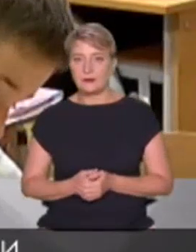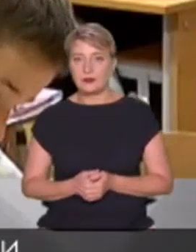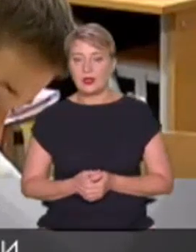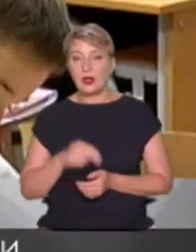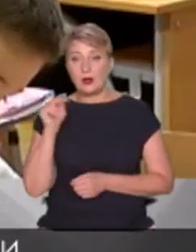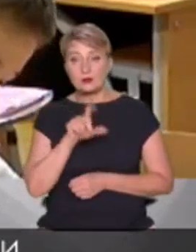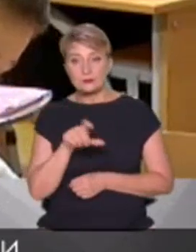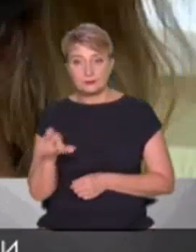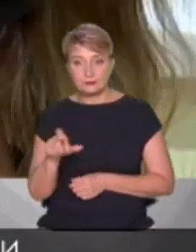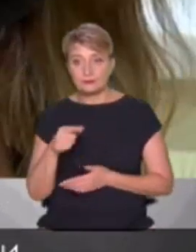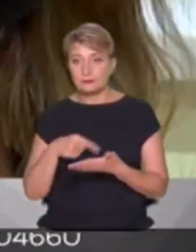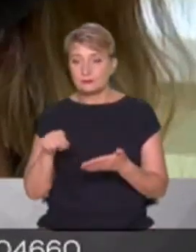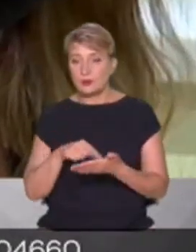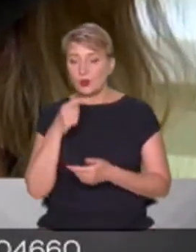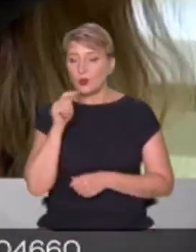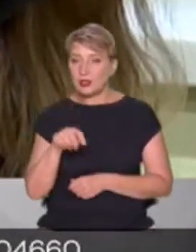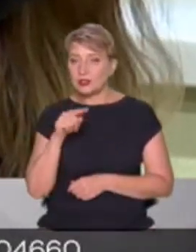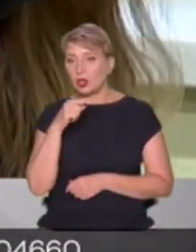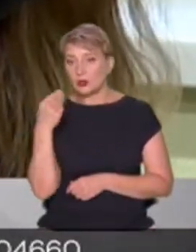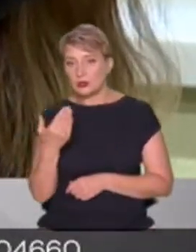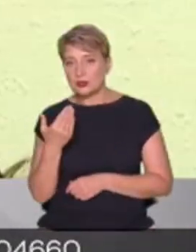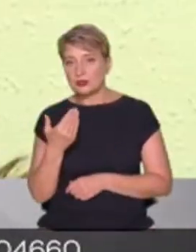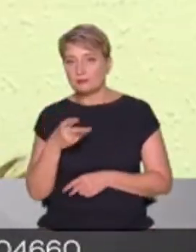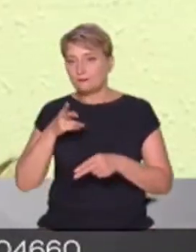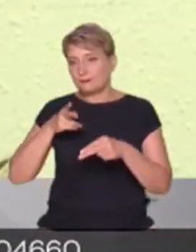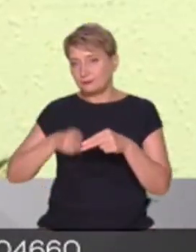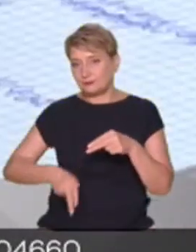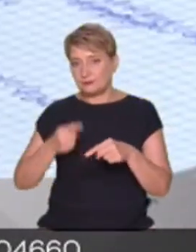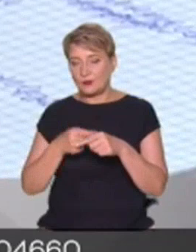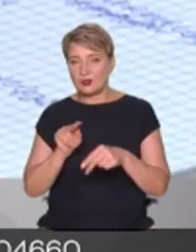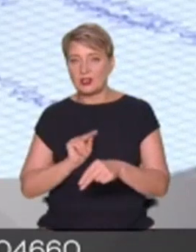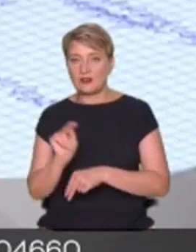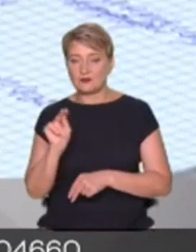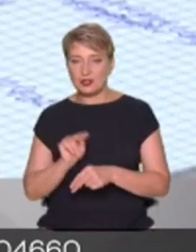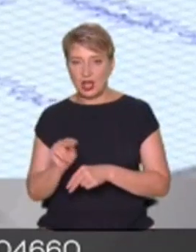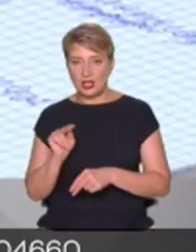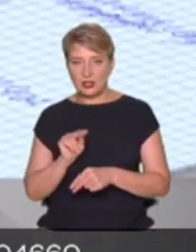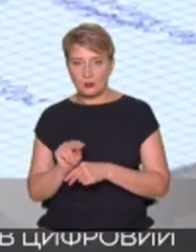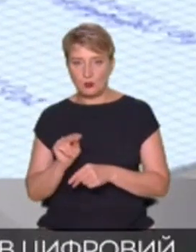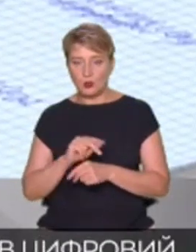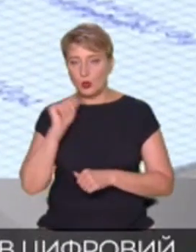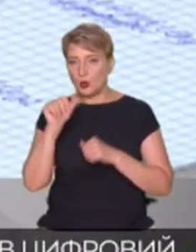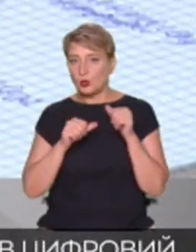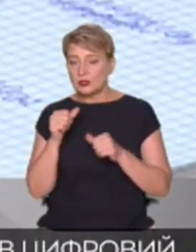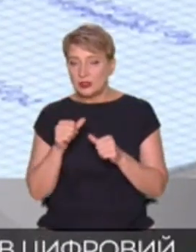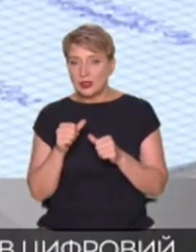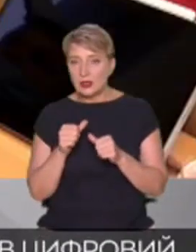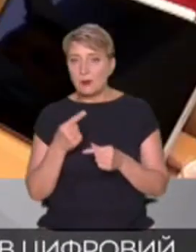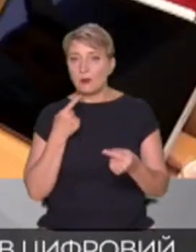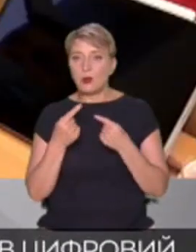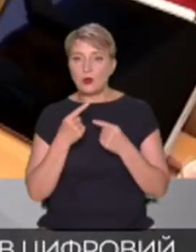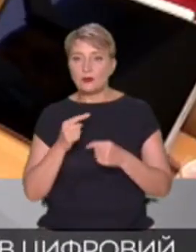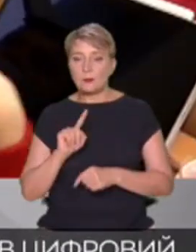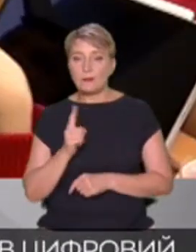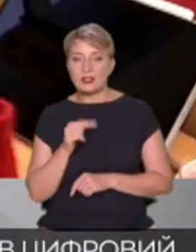російської в українських школах чи покладуть край цьому в навчальному році? Про це далі ми поговоримо з першим освітнім обитсменом